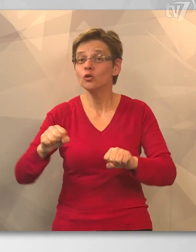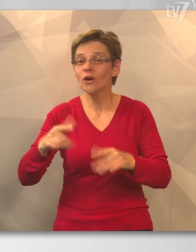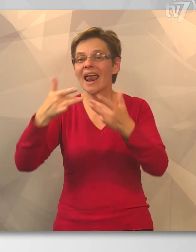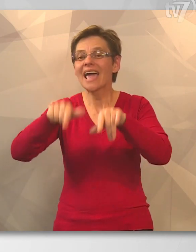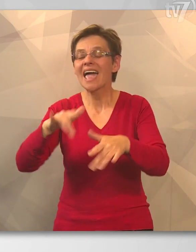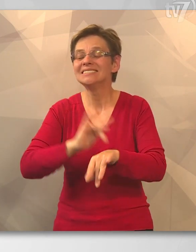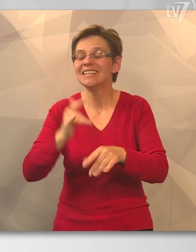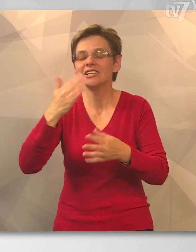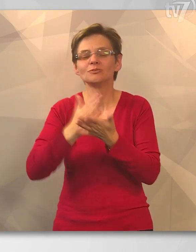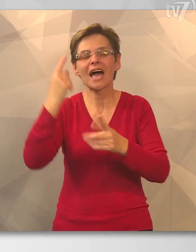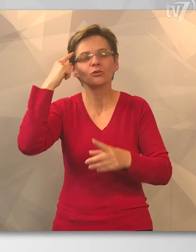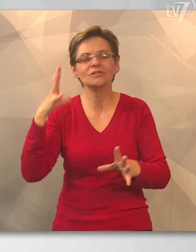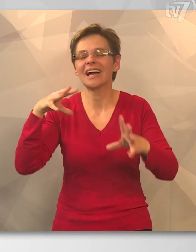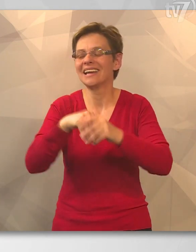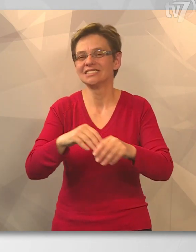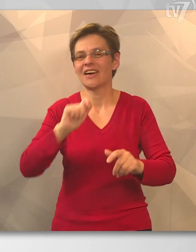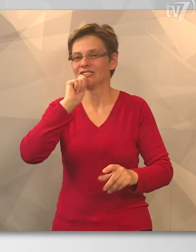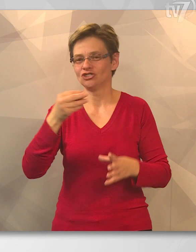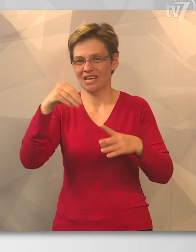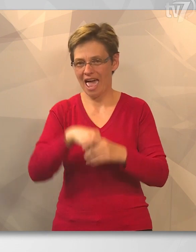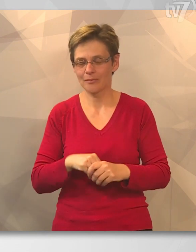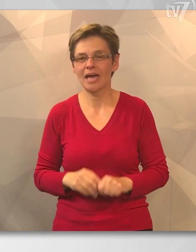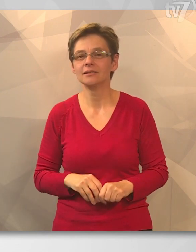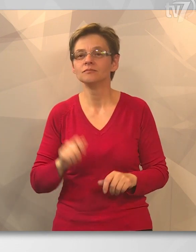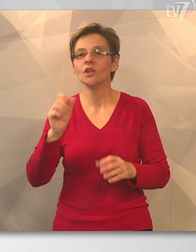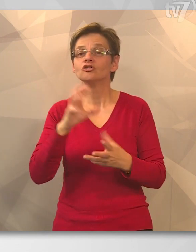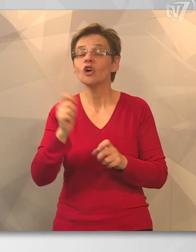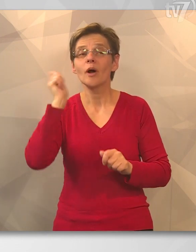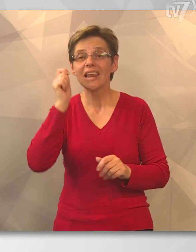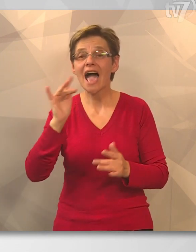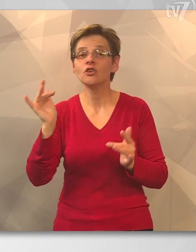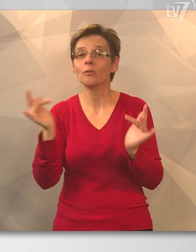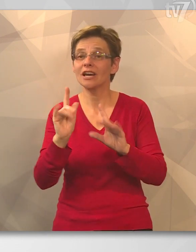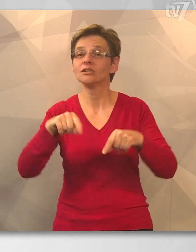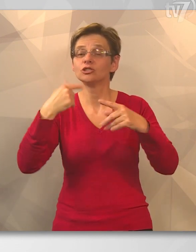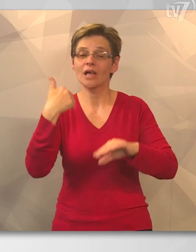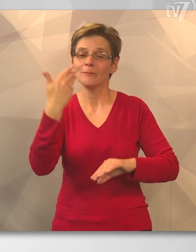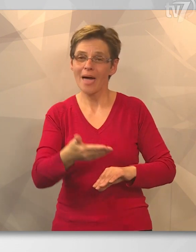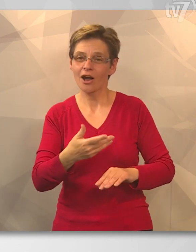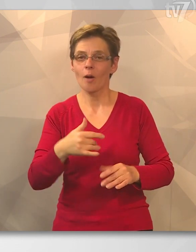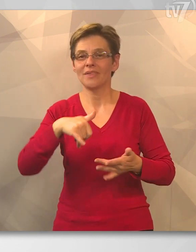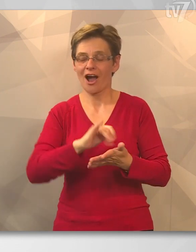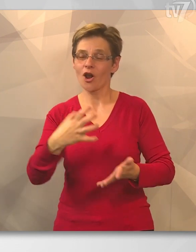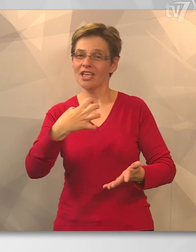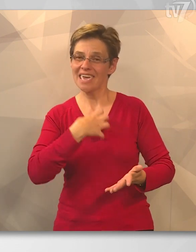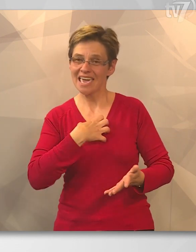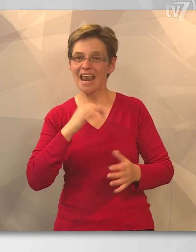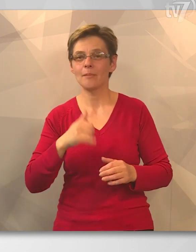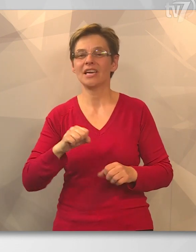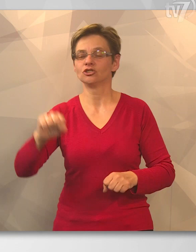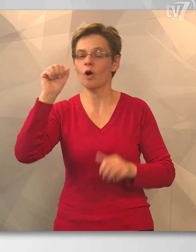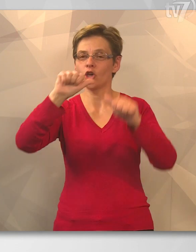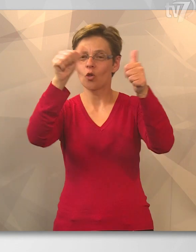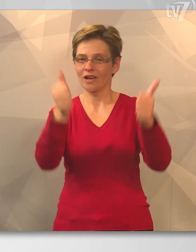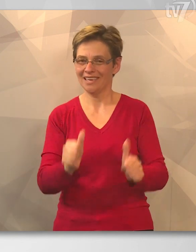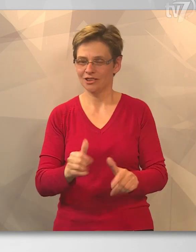így a drukkerek a helyszínen is a részesei lehettek a sikernek. A csopai lányok a mérkőzés után megkapták a megérdemelt aranyérmeket, és